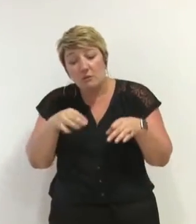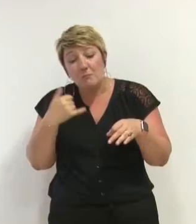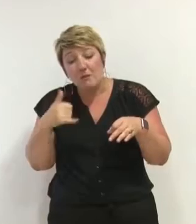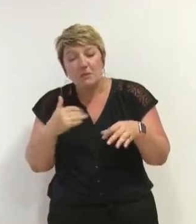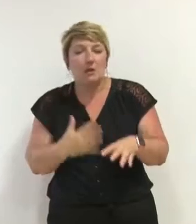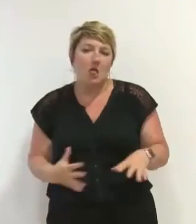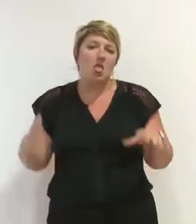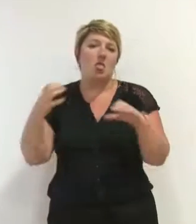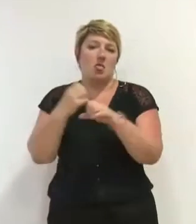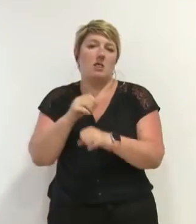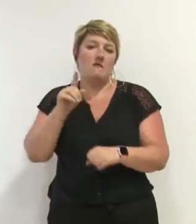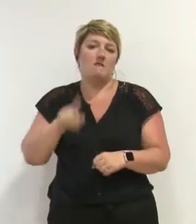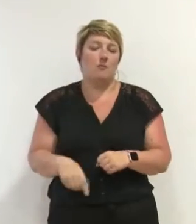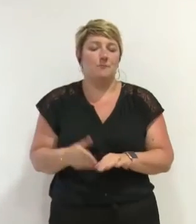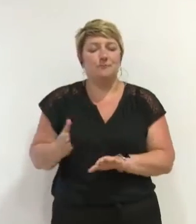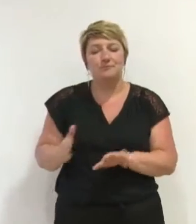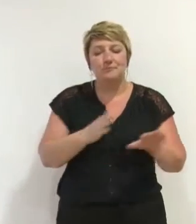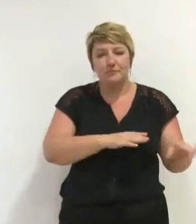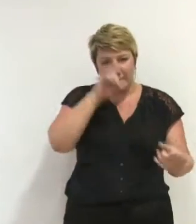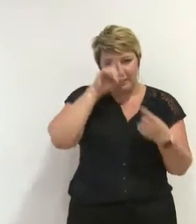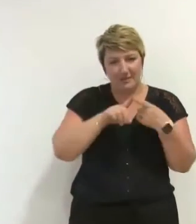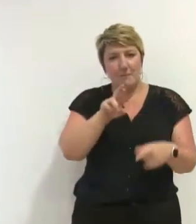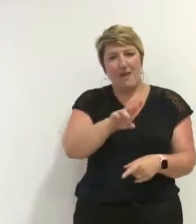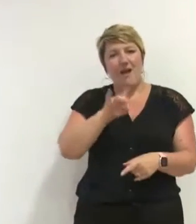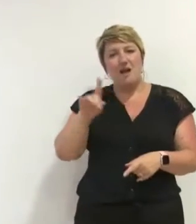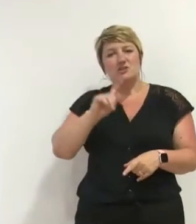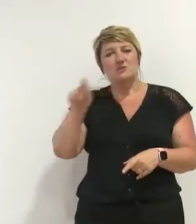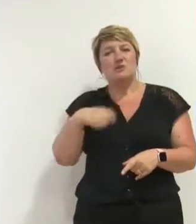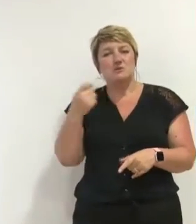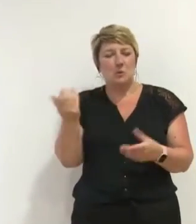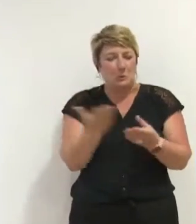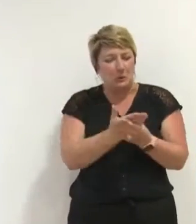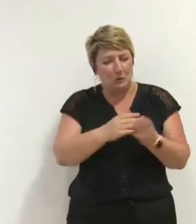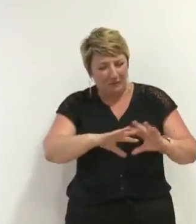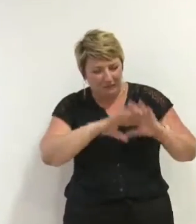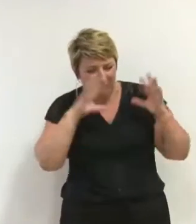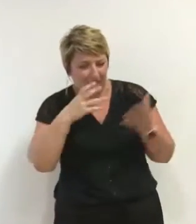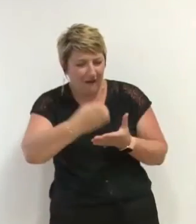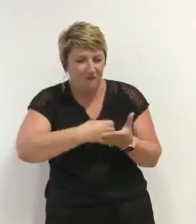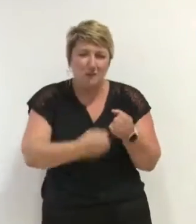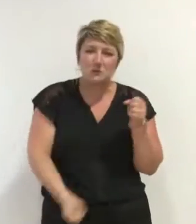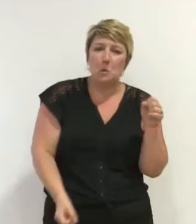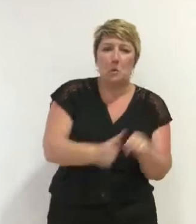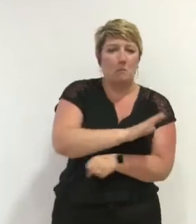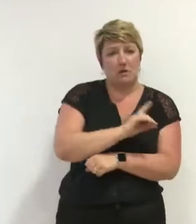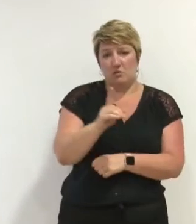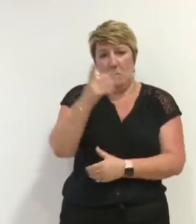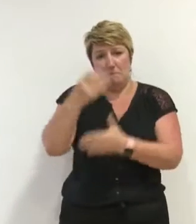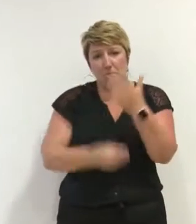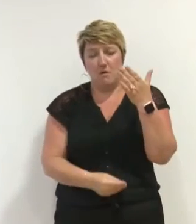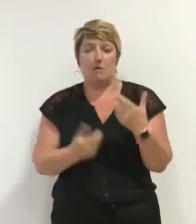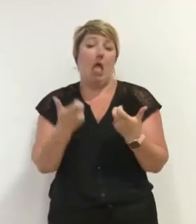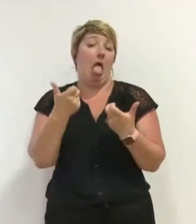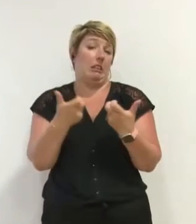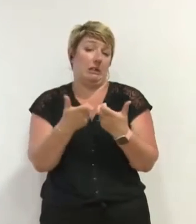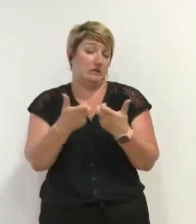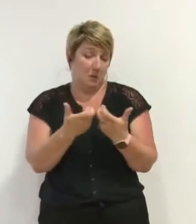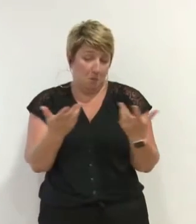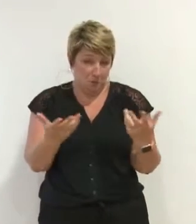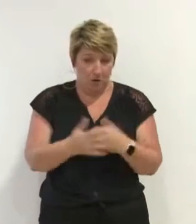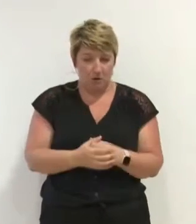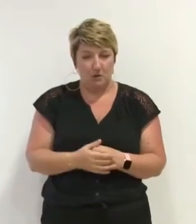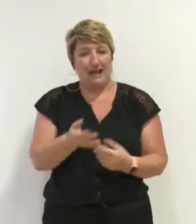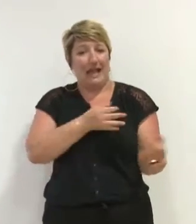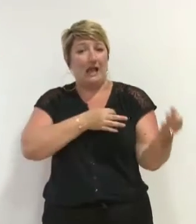partie RH, bien sûr, tous les documents ne donnent pas une information complète. Et je ne citerai qu'un exemple. Nous avons régulièrement demandé